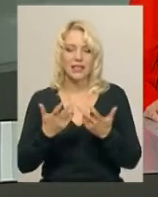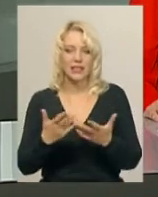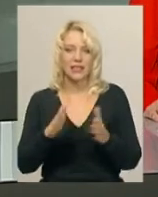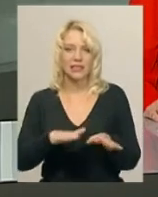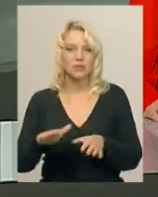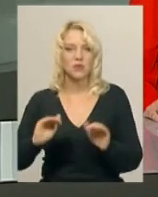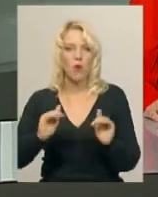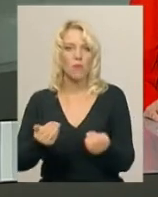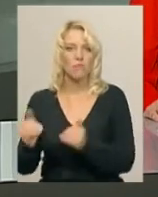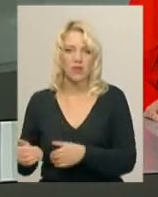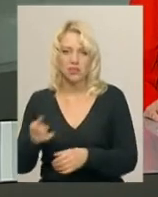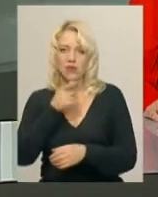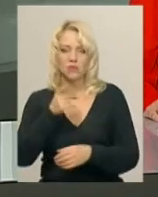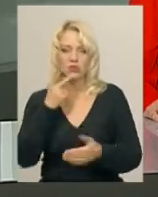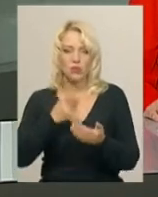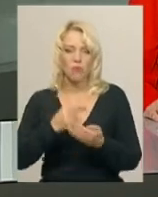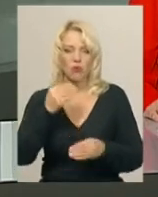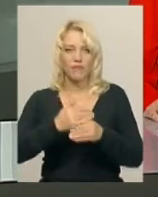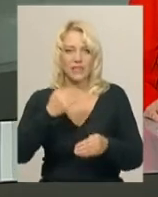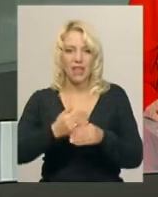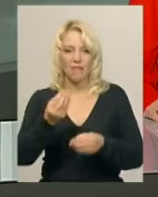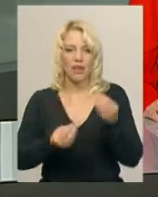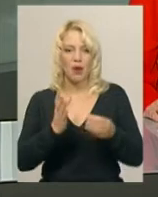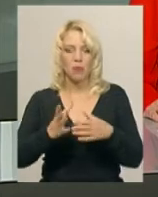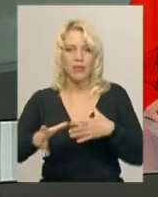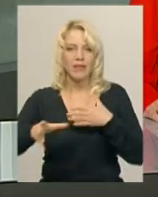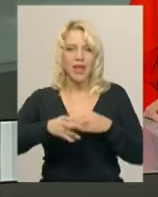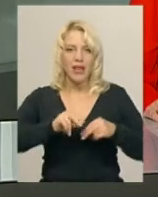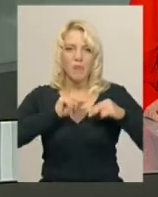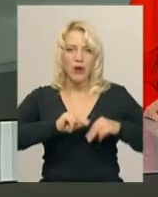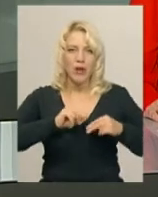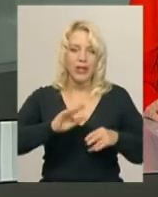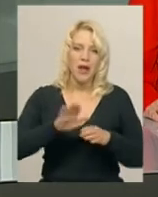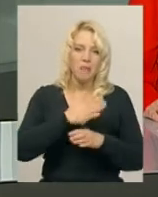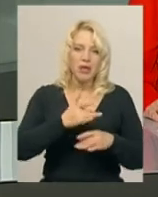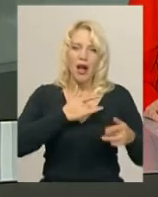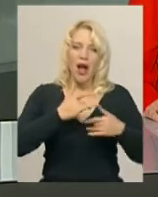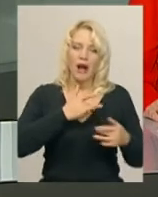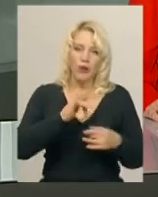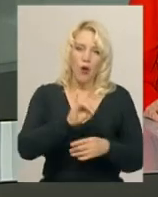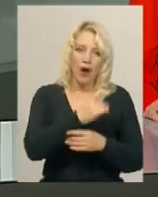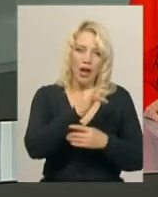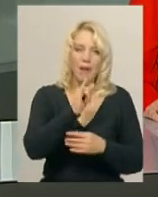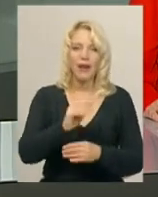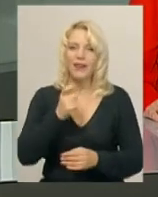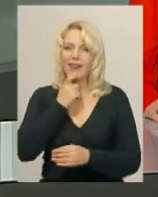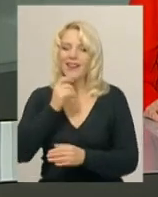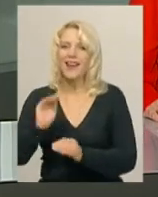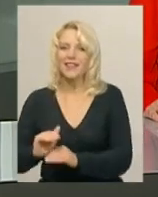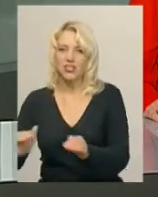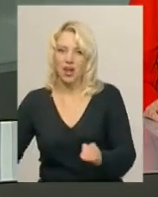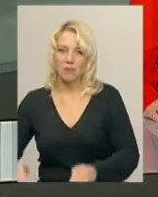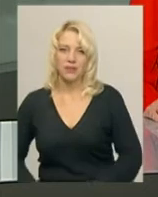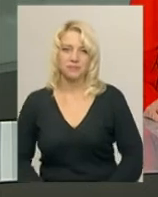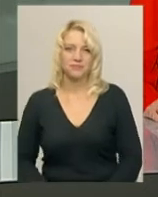обмежена. Під час показу вистави гри відбуватиметься взаємодія між акторами та глядачами. Більше про новостворений «Бебі-театр»